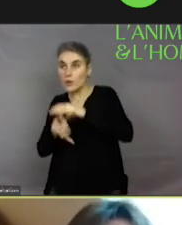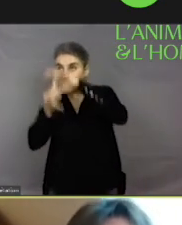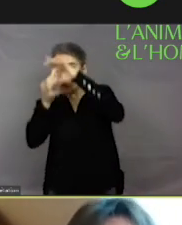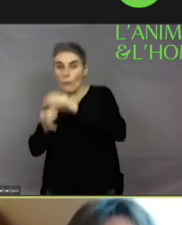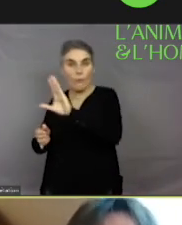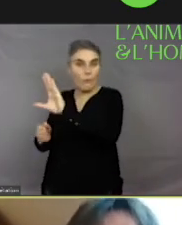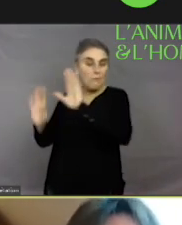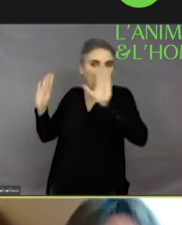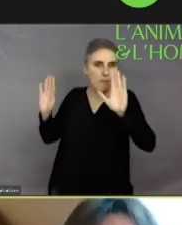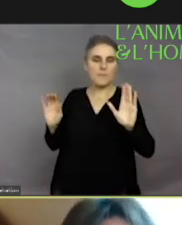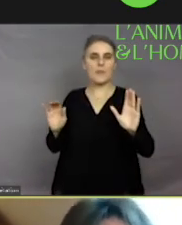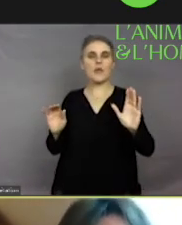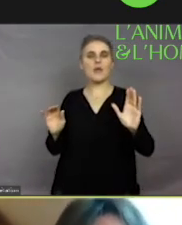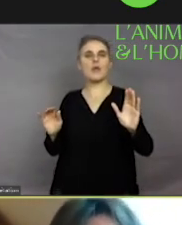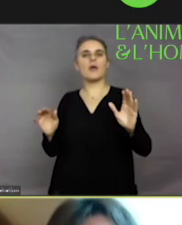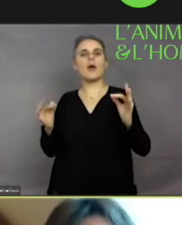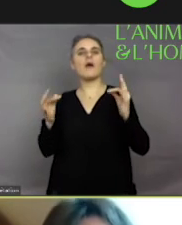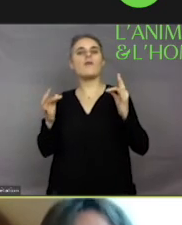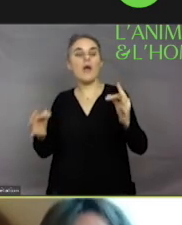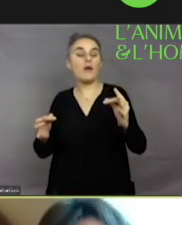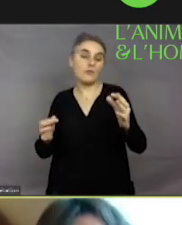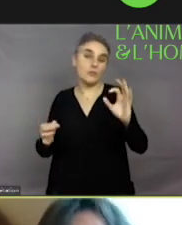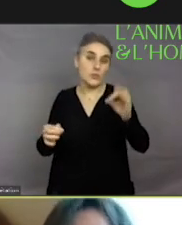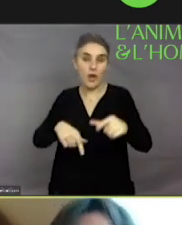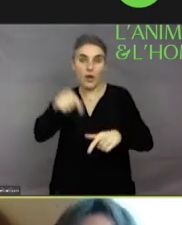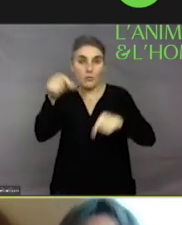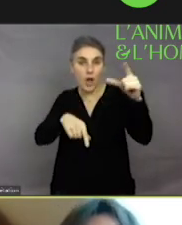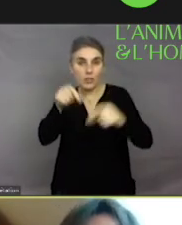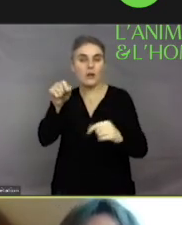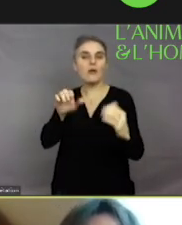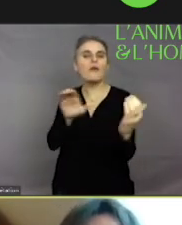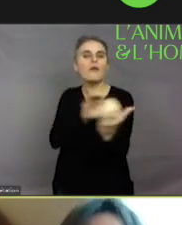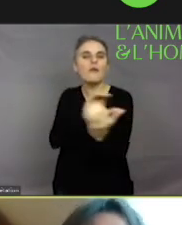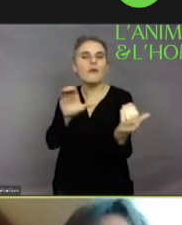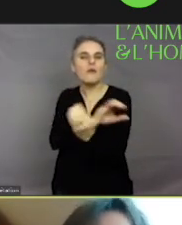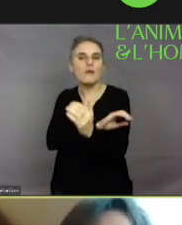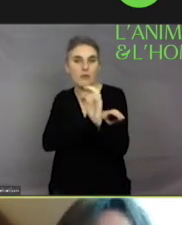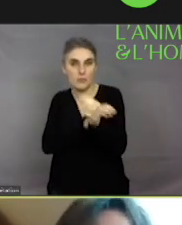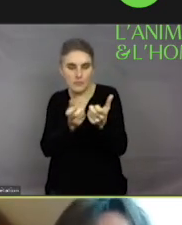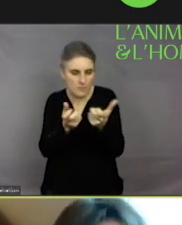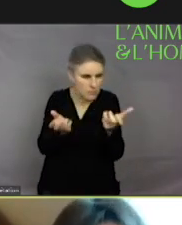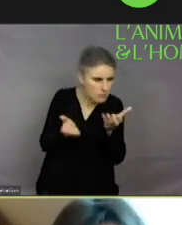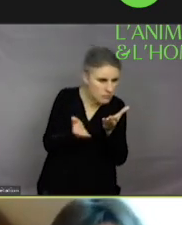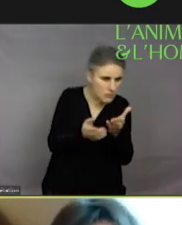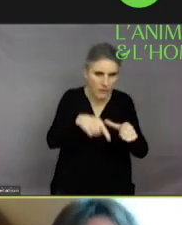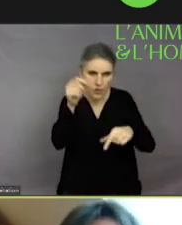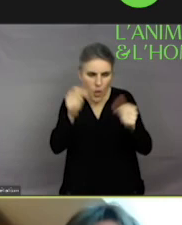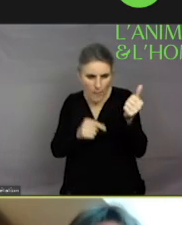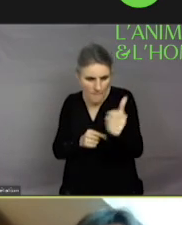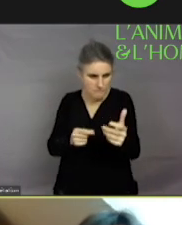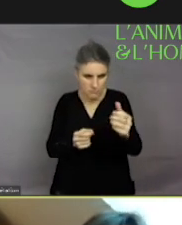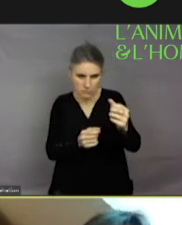effectivement, on parle de phytosémiotique quand on étudie les signes émis par les végétaux.